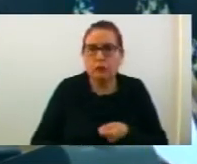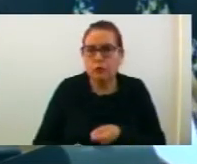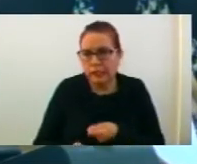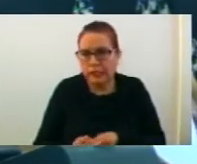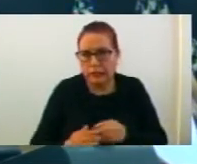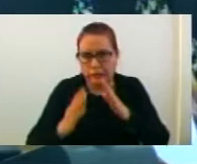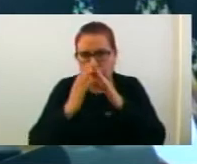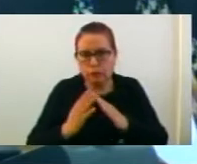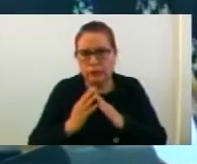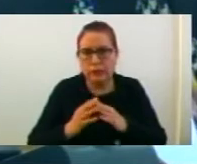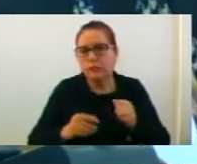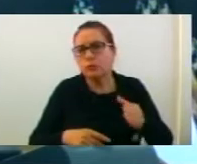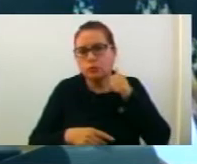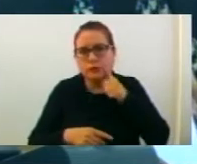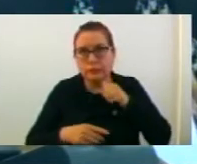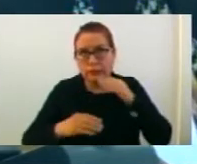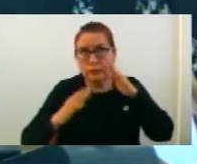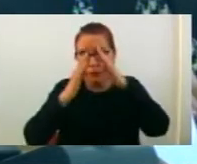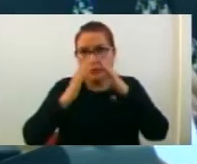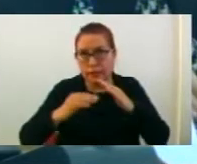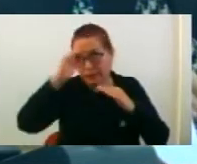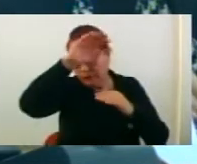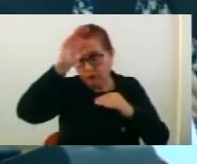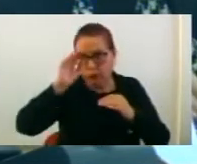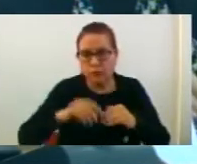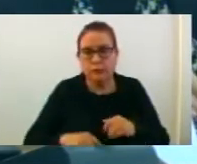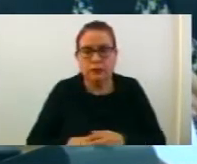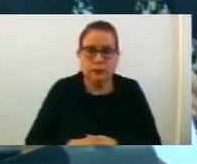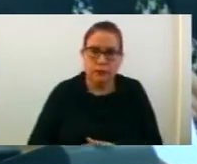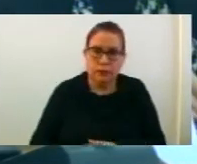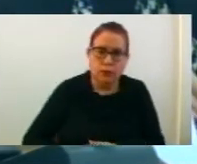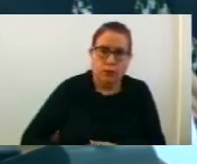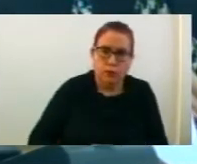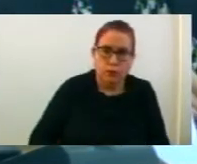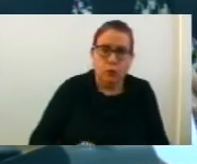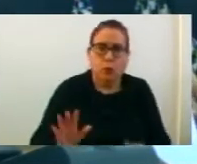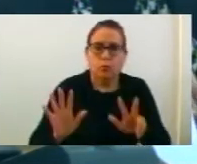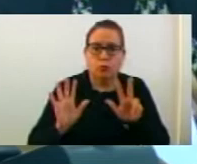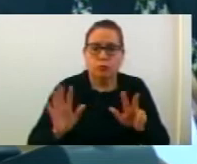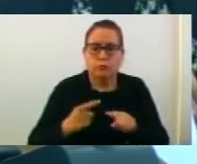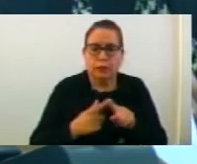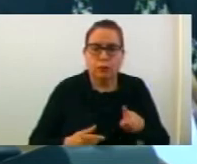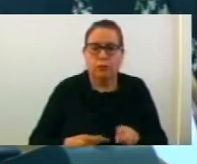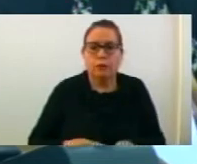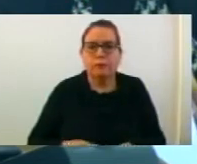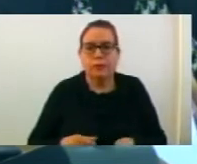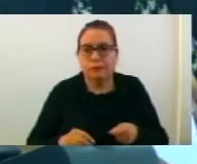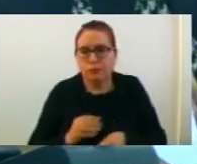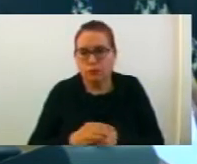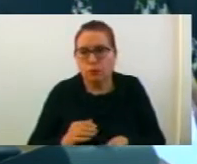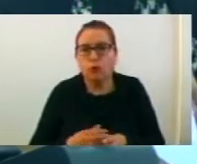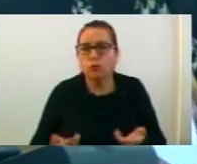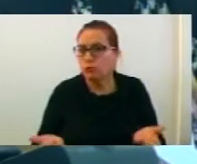за уредување на градежно земиште за објекти со природни зелени кровови во износ од 8,5% от утвардени од